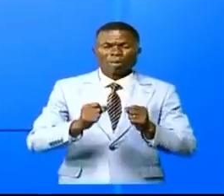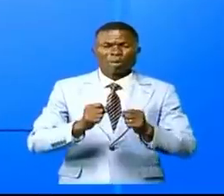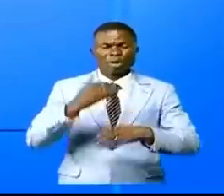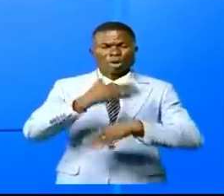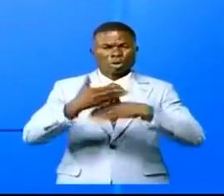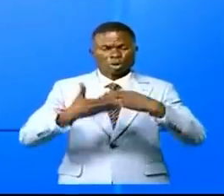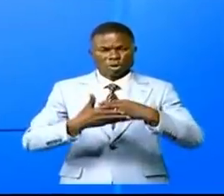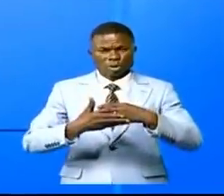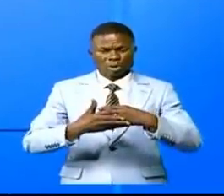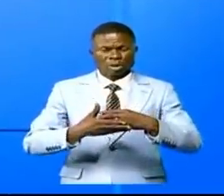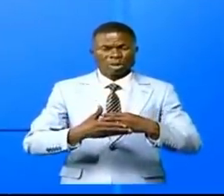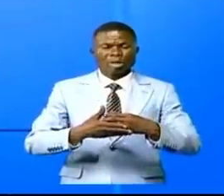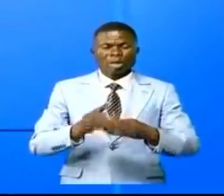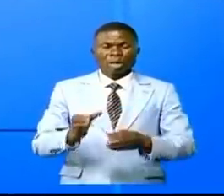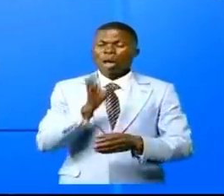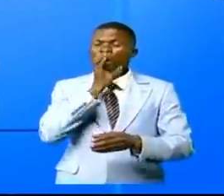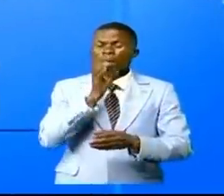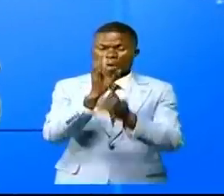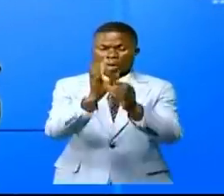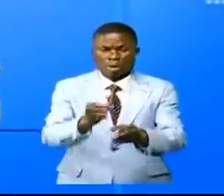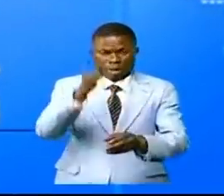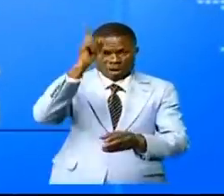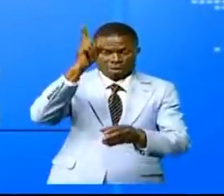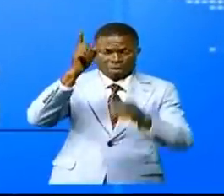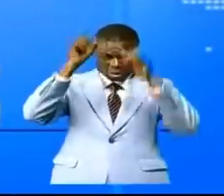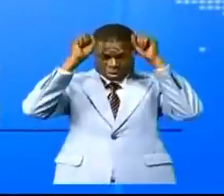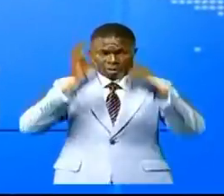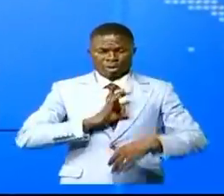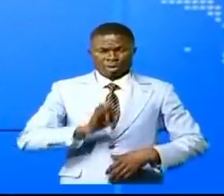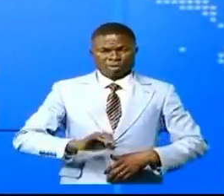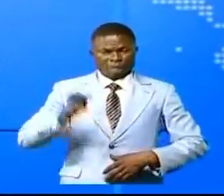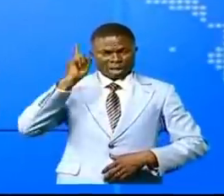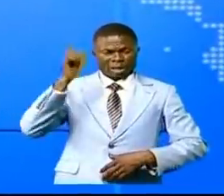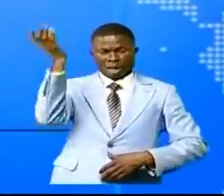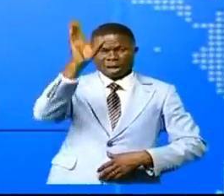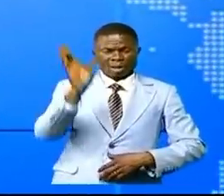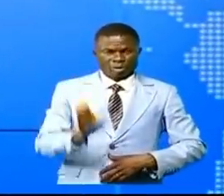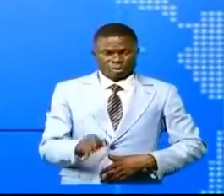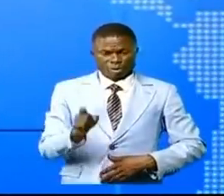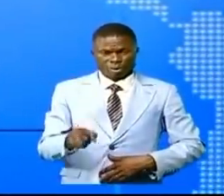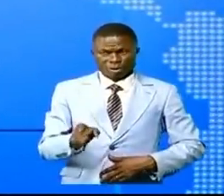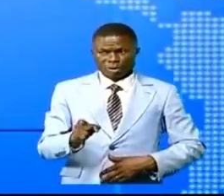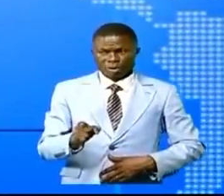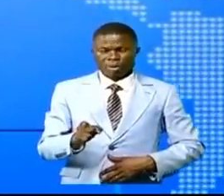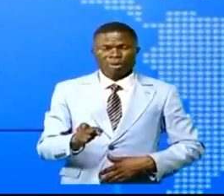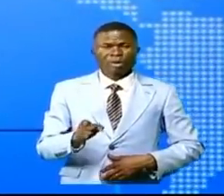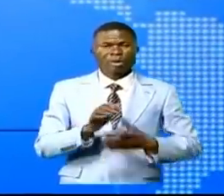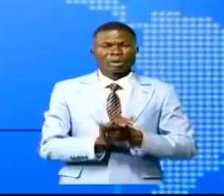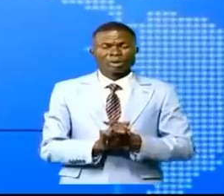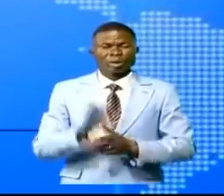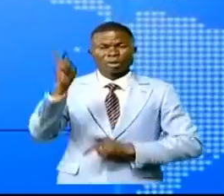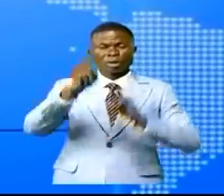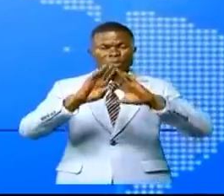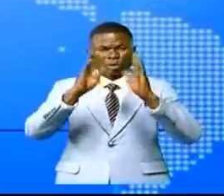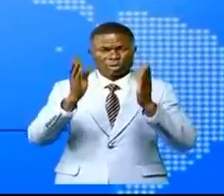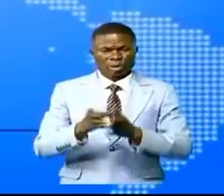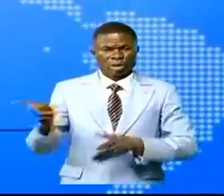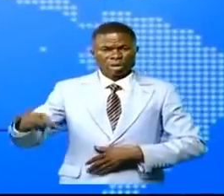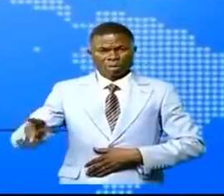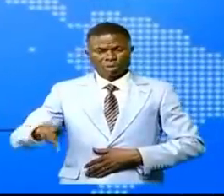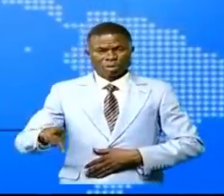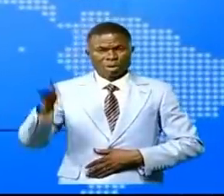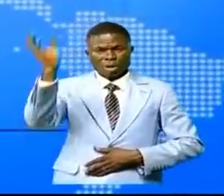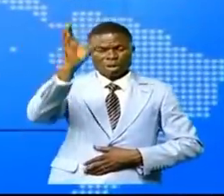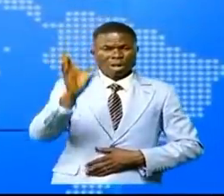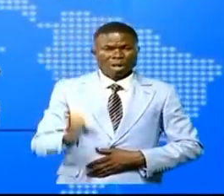après la pause de la première pierre par le président de la république Félix-Antoine Tissekéli-Tilombo et bien la population de la province du